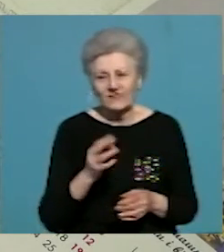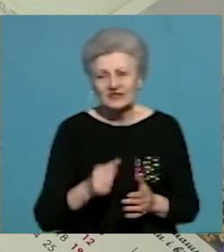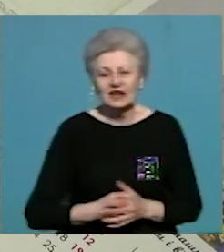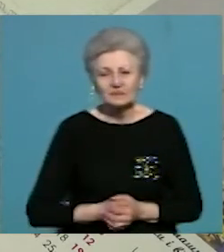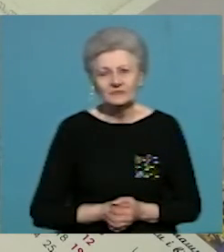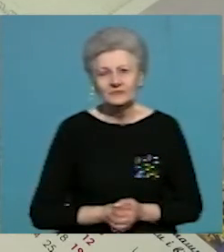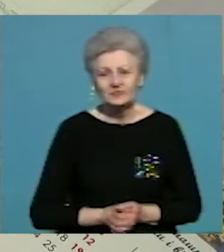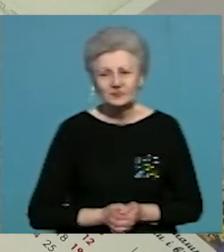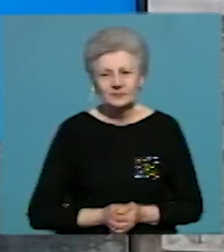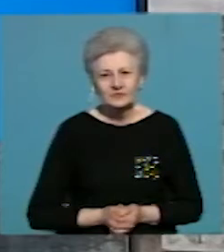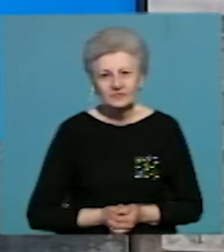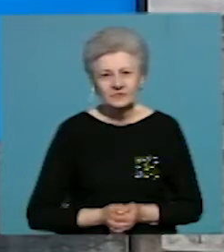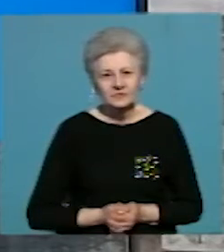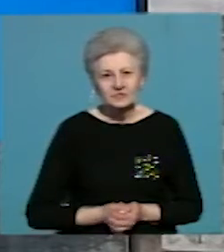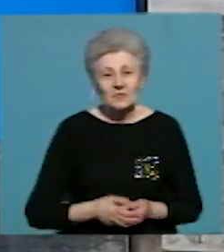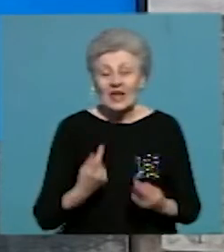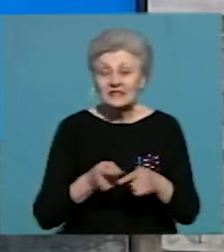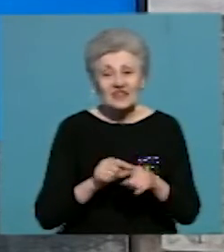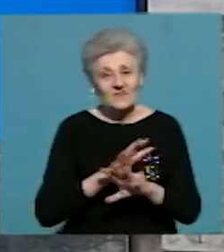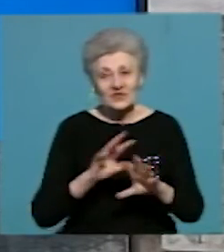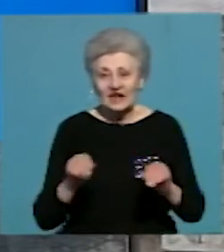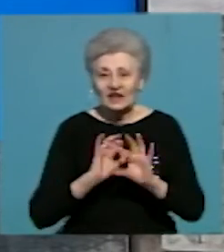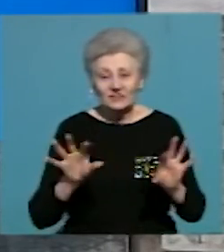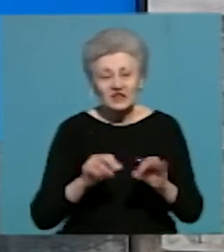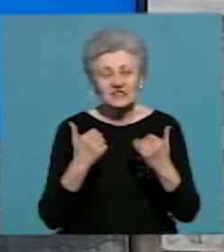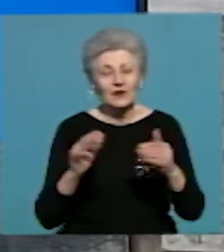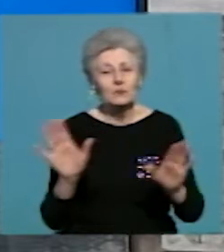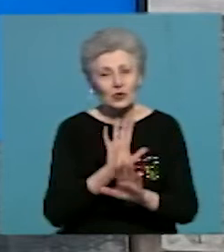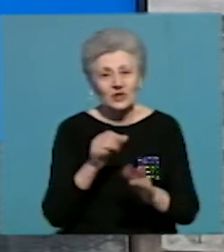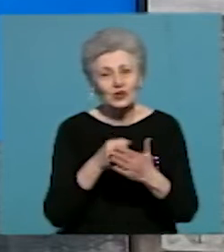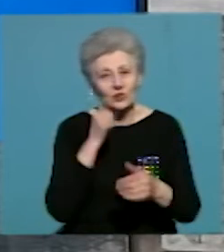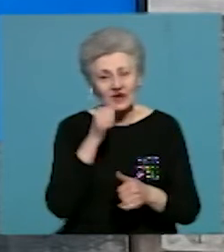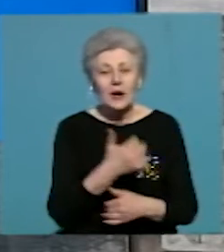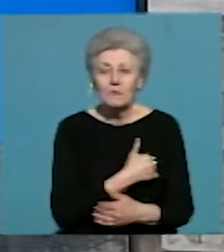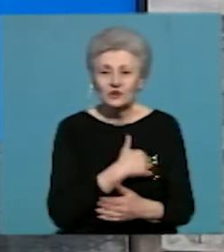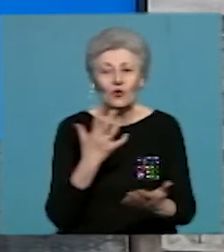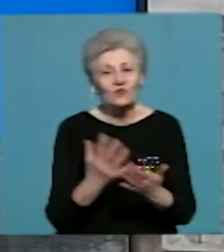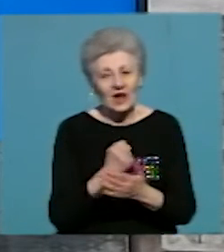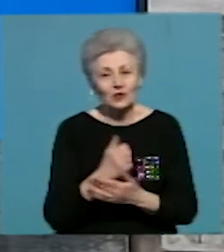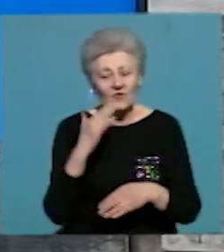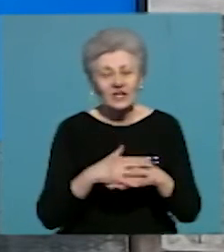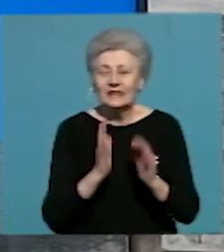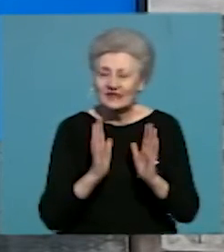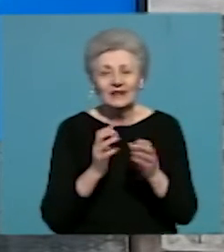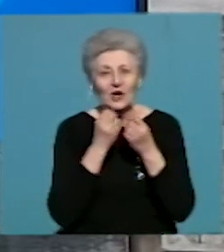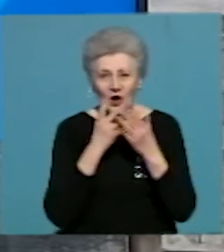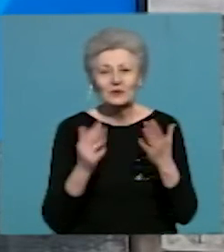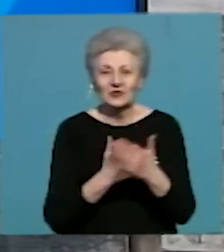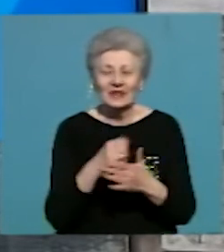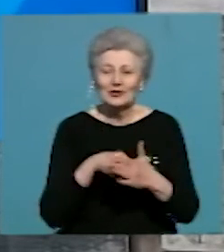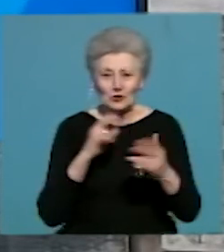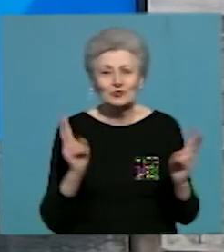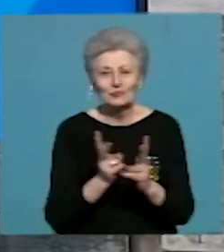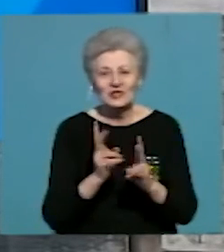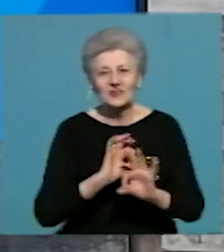Новини на Суспільному. Наразі це вся інформація. З вами прощаюся до завтра. Бажаю вдалого вечора та тільки хороших новин. До